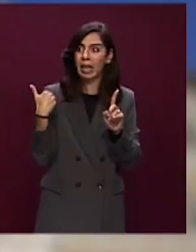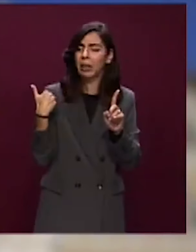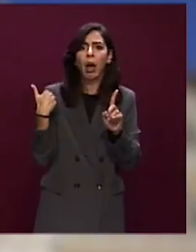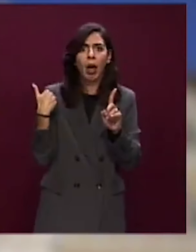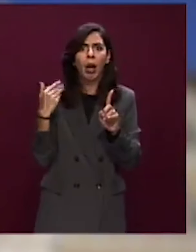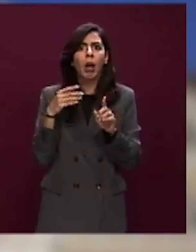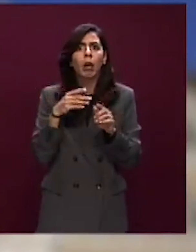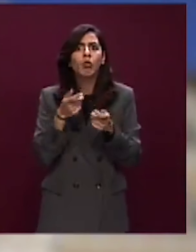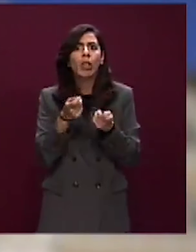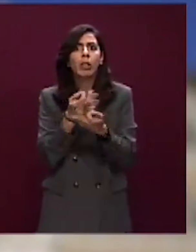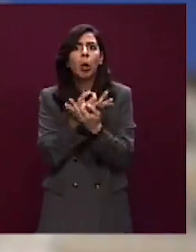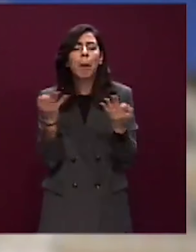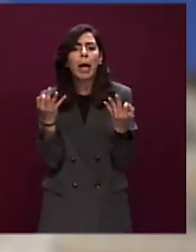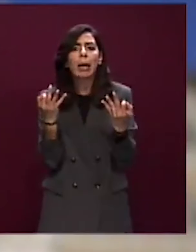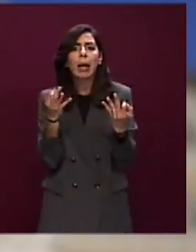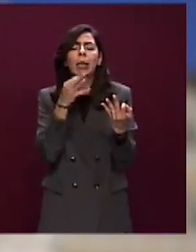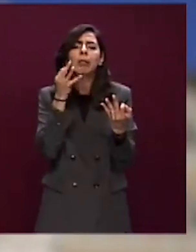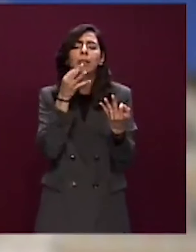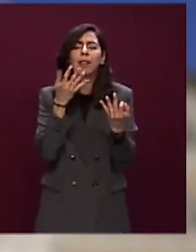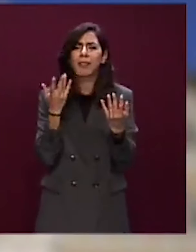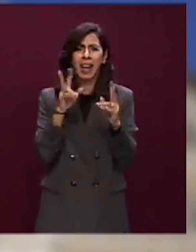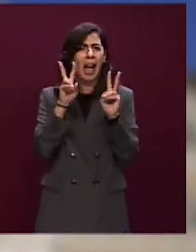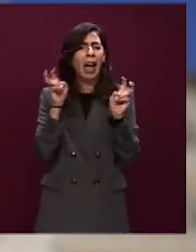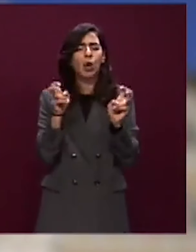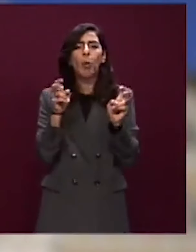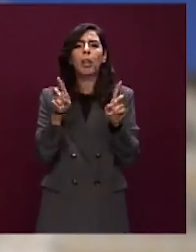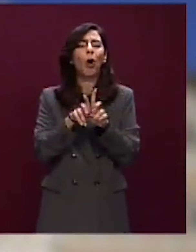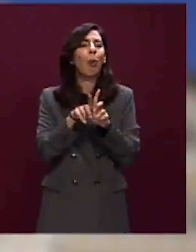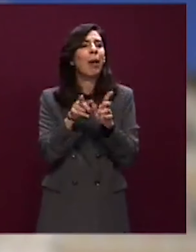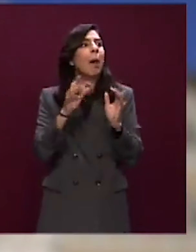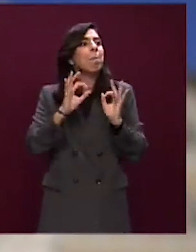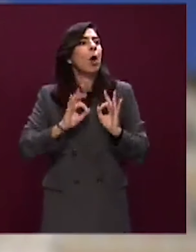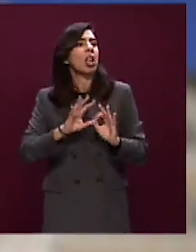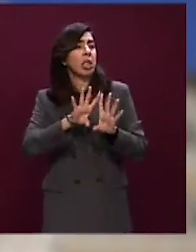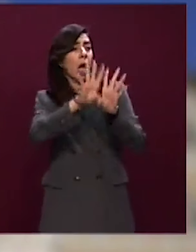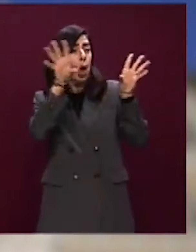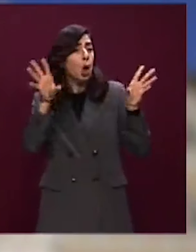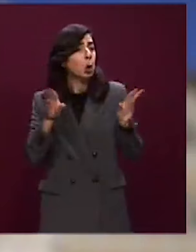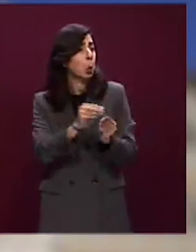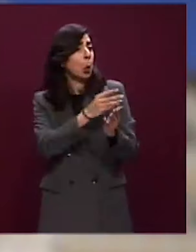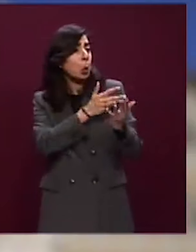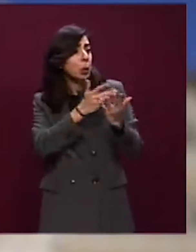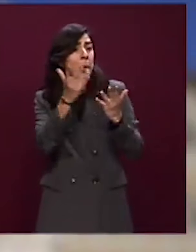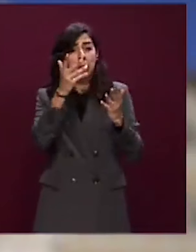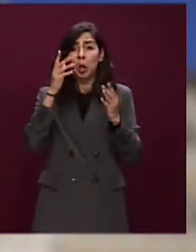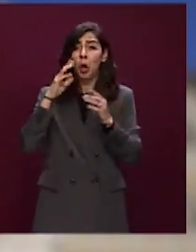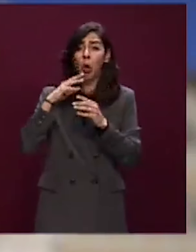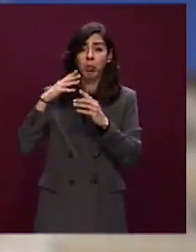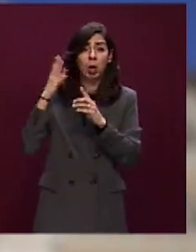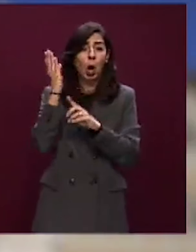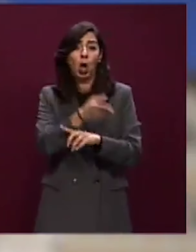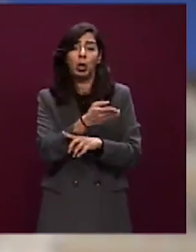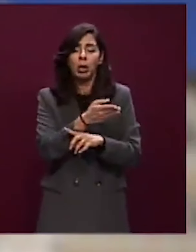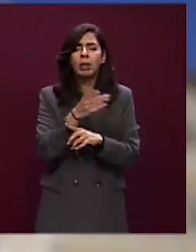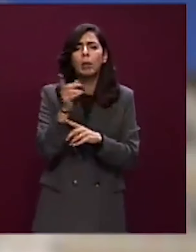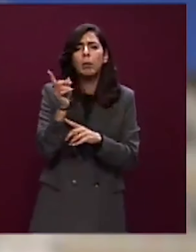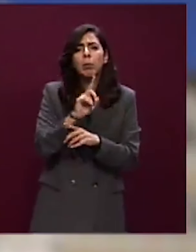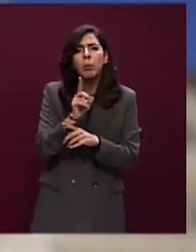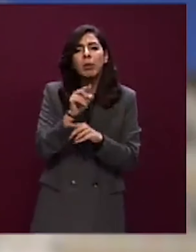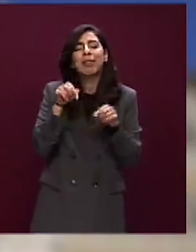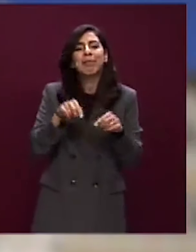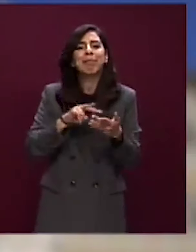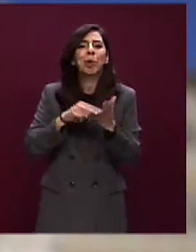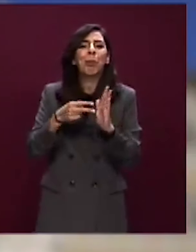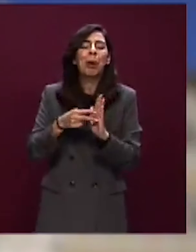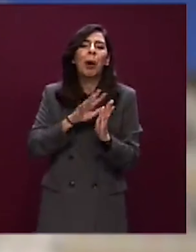condanna della polizia o delle forze dell'ordine. Qui il tema è il controllo democratico di come